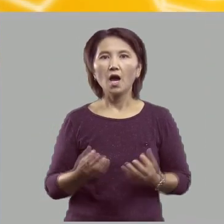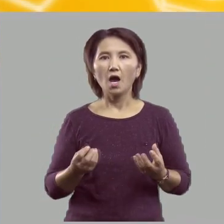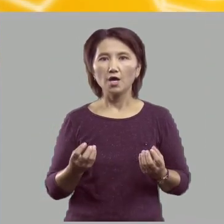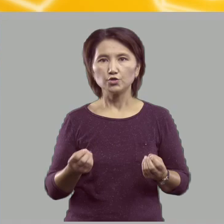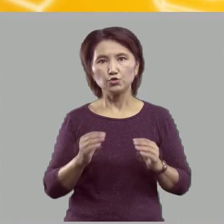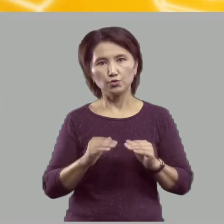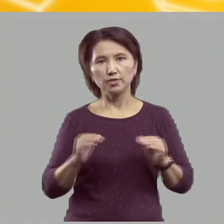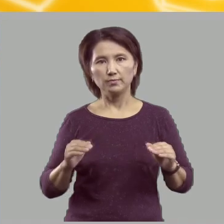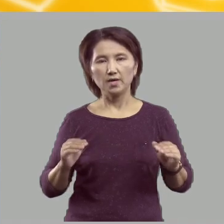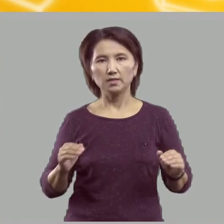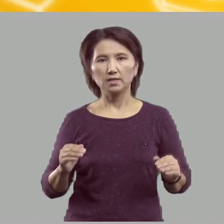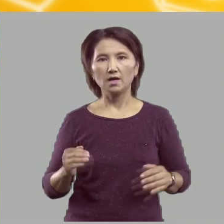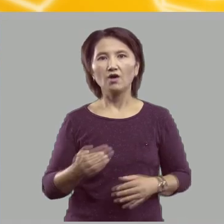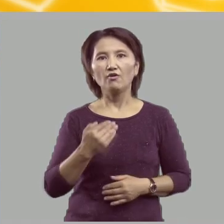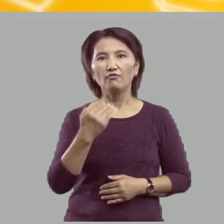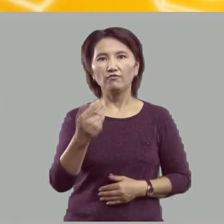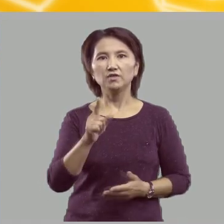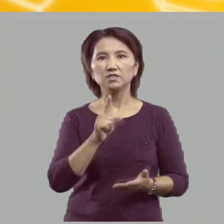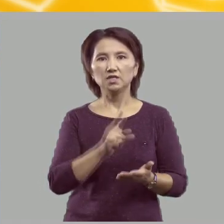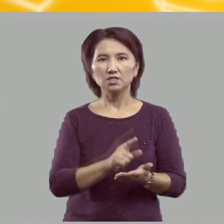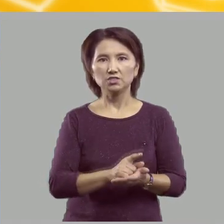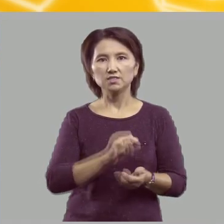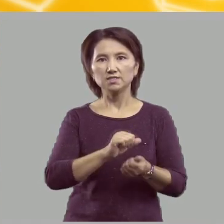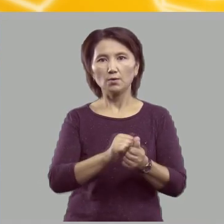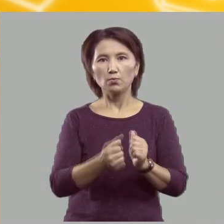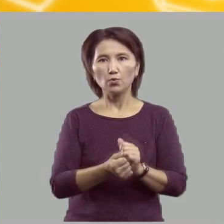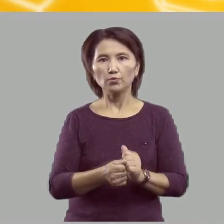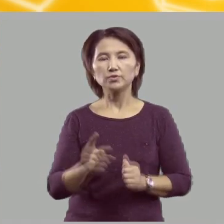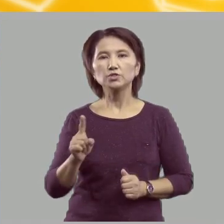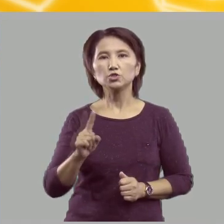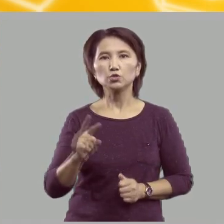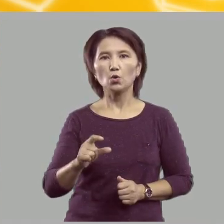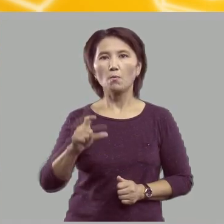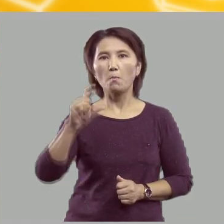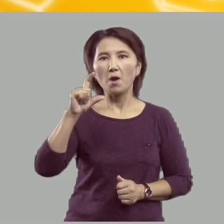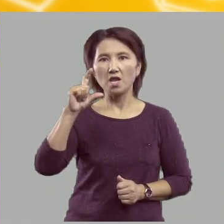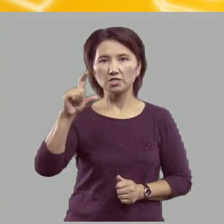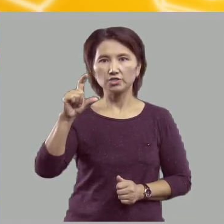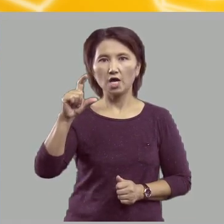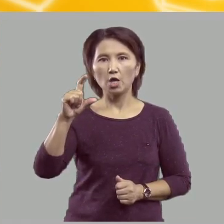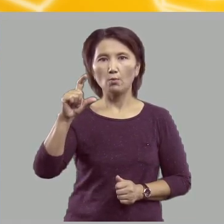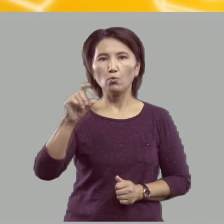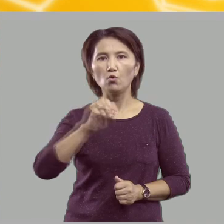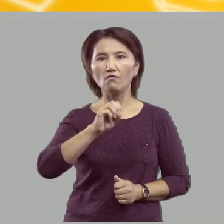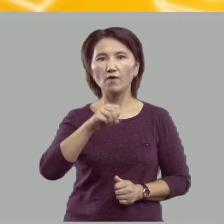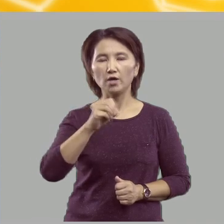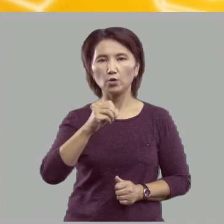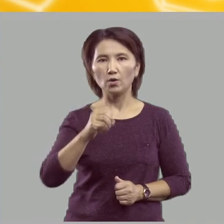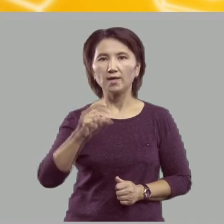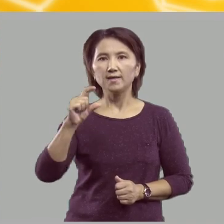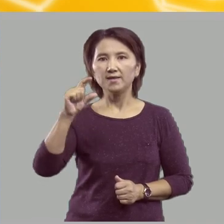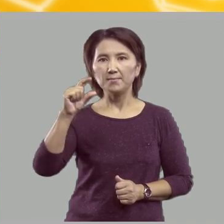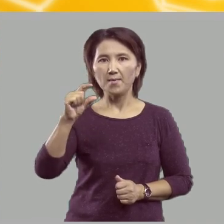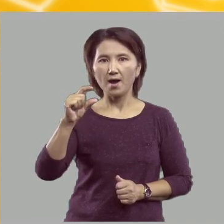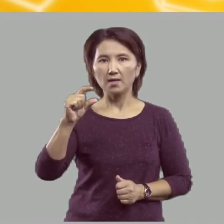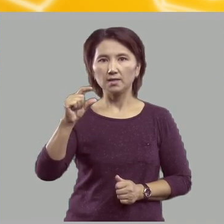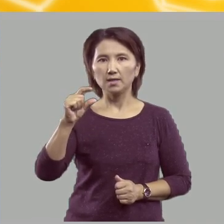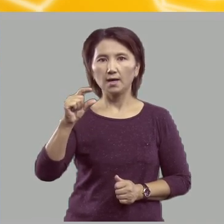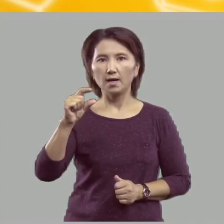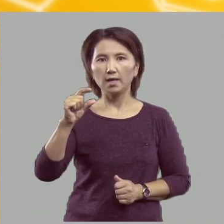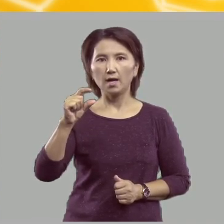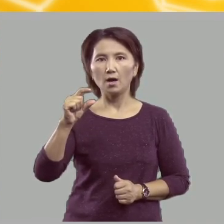ещё, ребята, вы должны запомнить, что большая буква Ё и маленькая